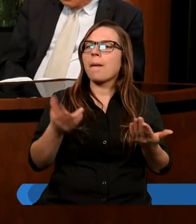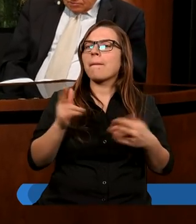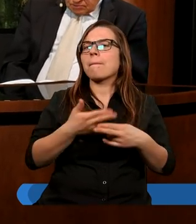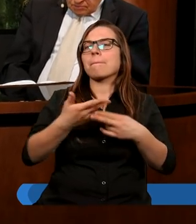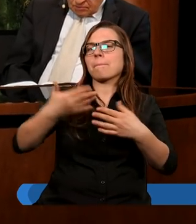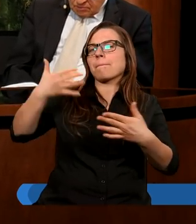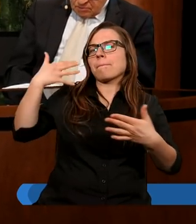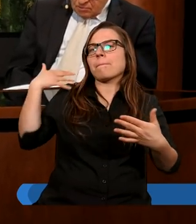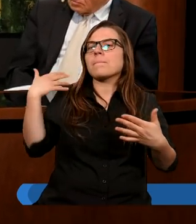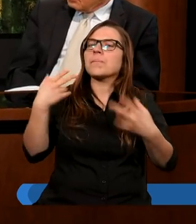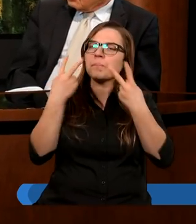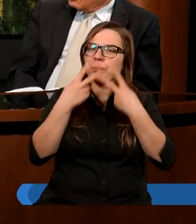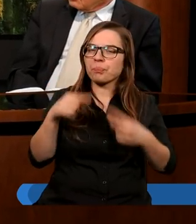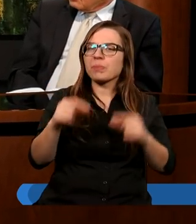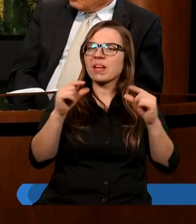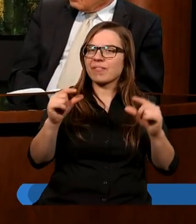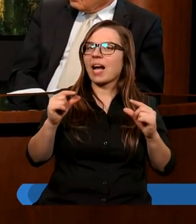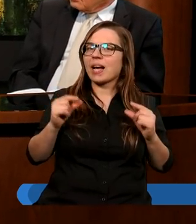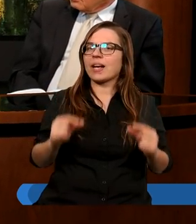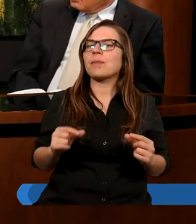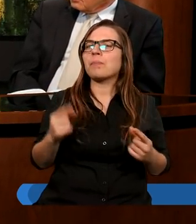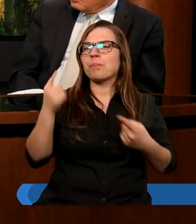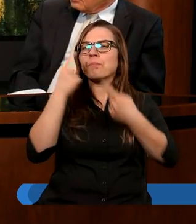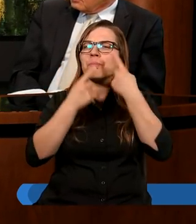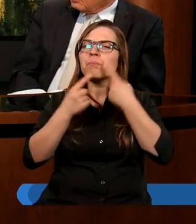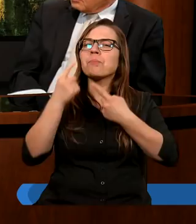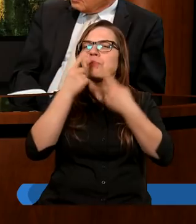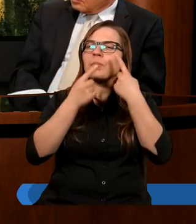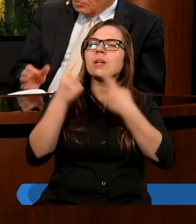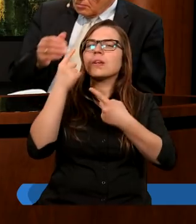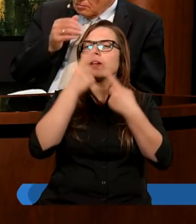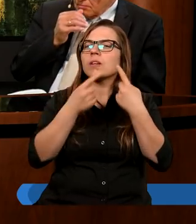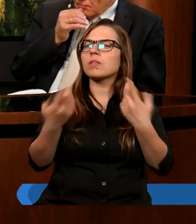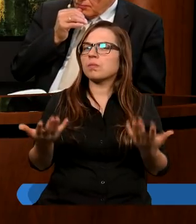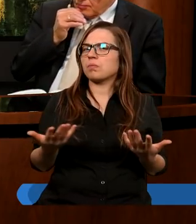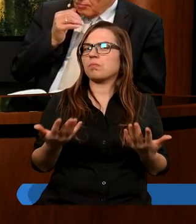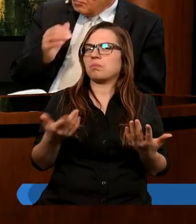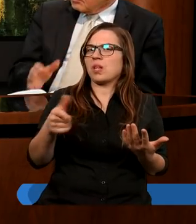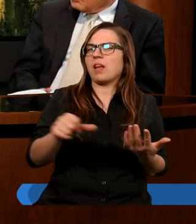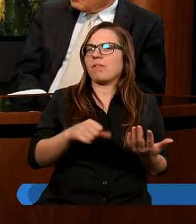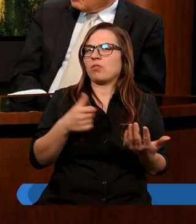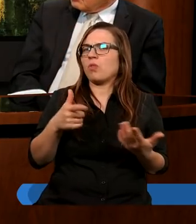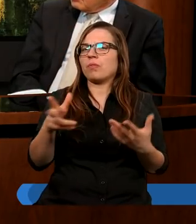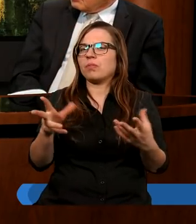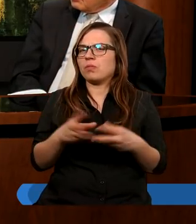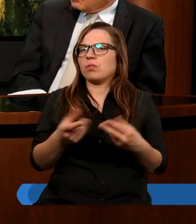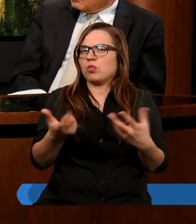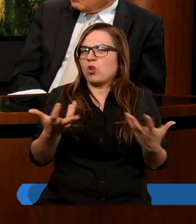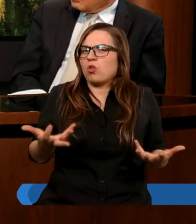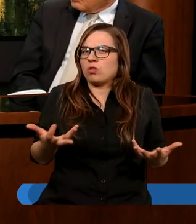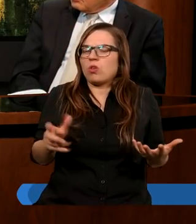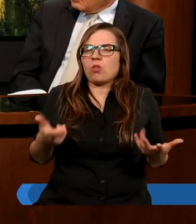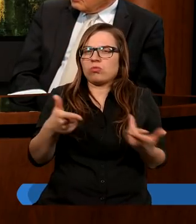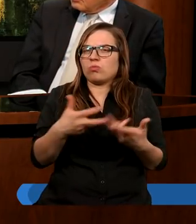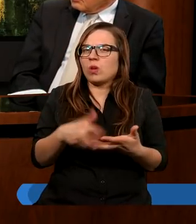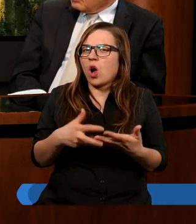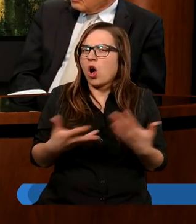Kiedyś, czytając ten fragment, myślałem, co te wdowy tam chcą, o co tam